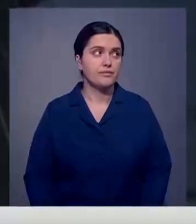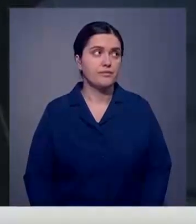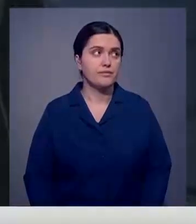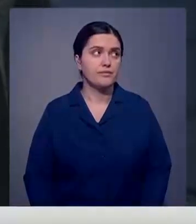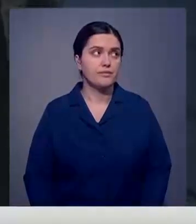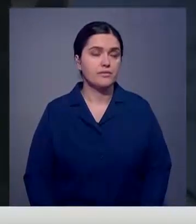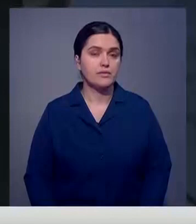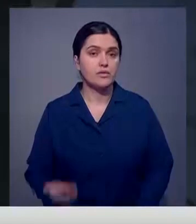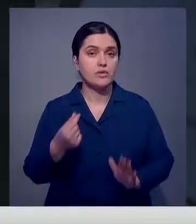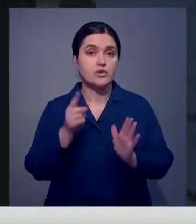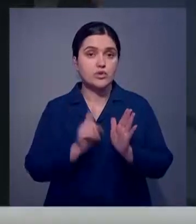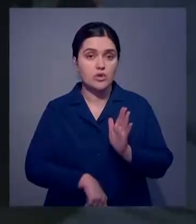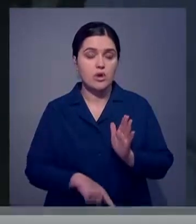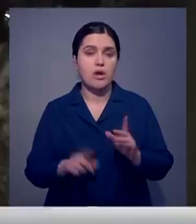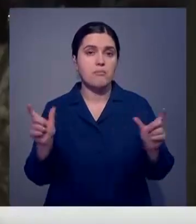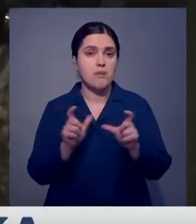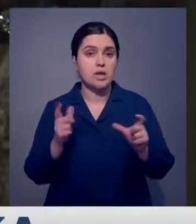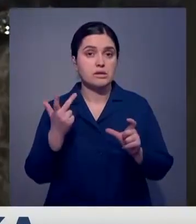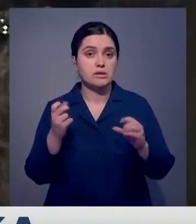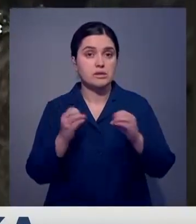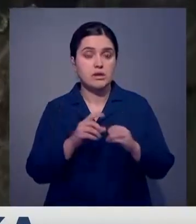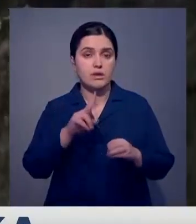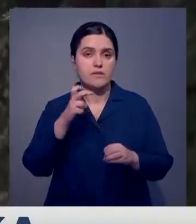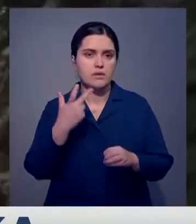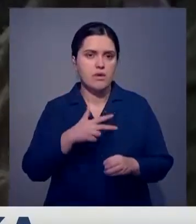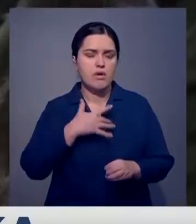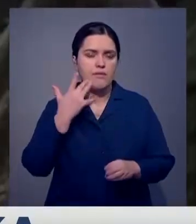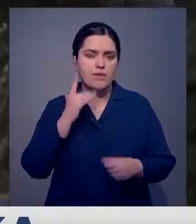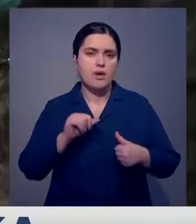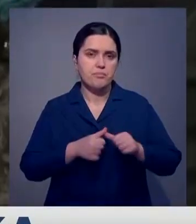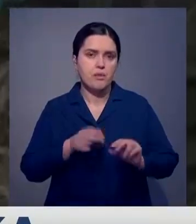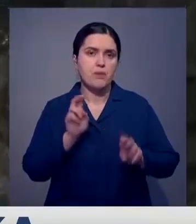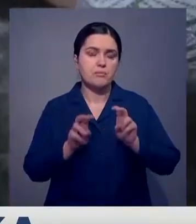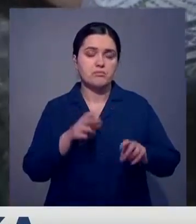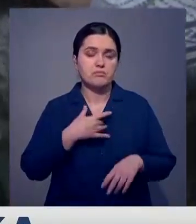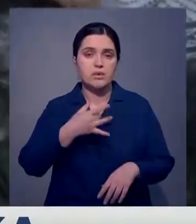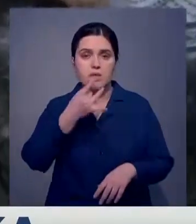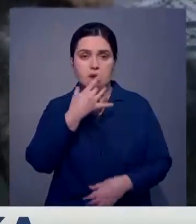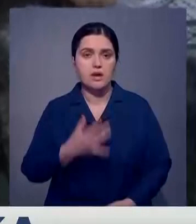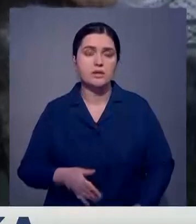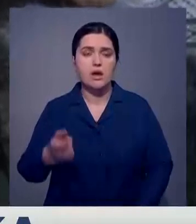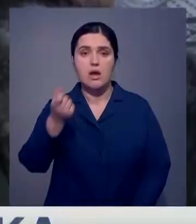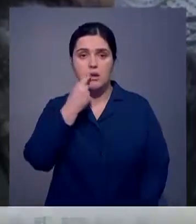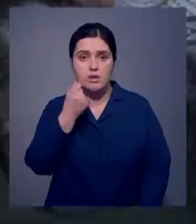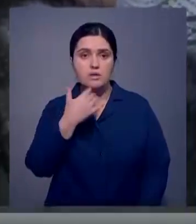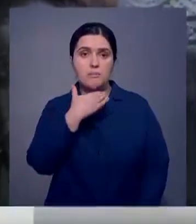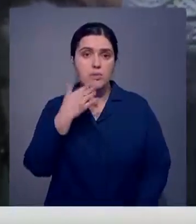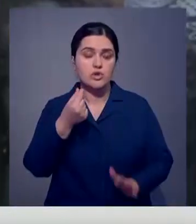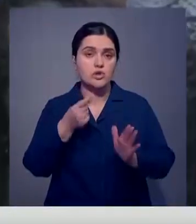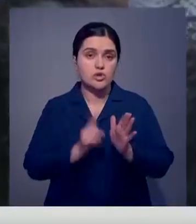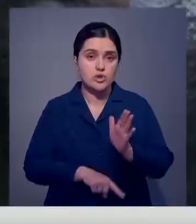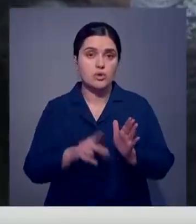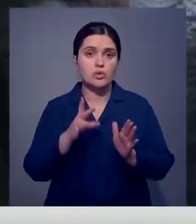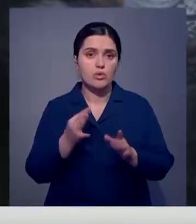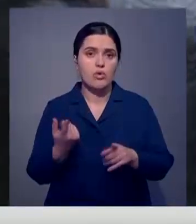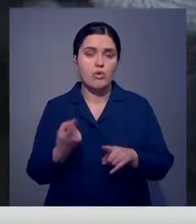а здесь 230. Есть разница? Я все время посещаю. Да, мне нравится. Яйца, мясо, конечно, подешевле, но